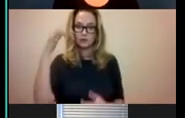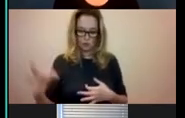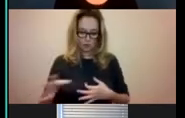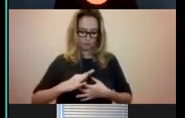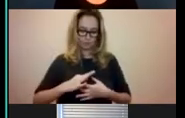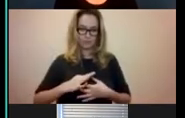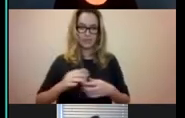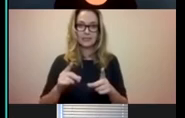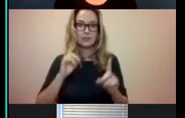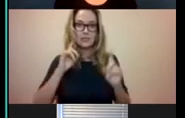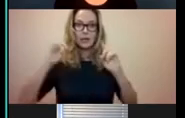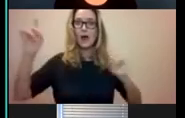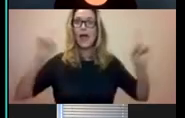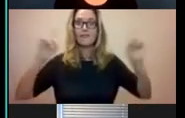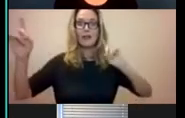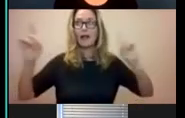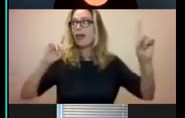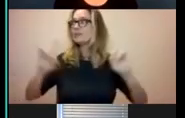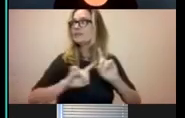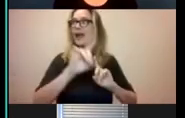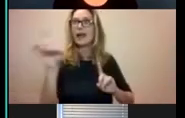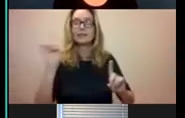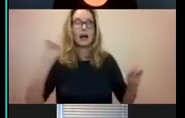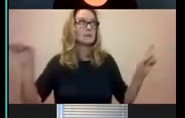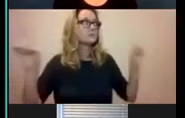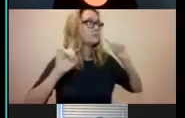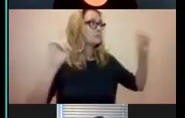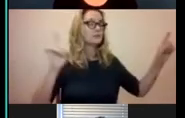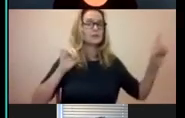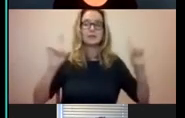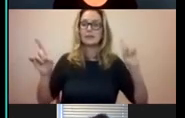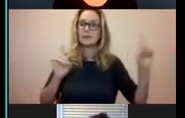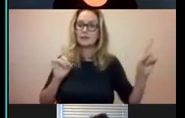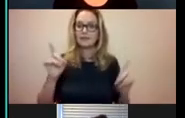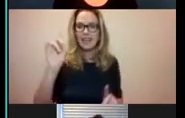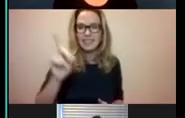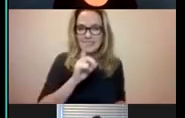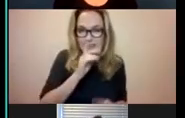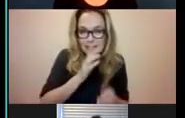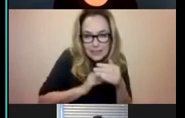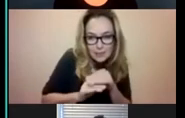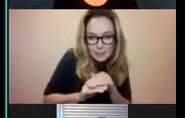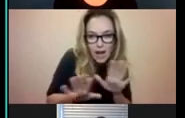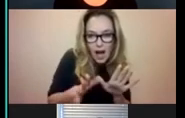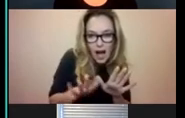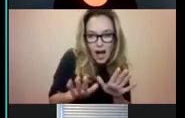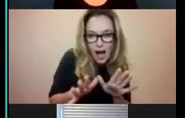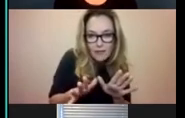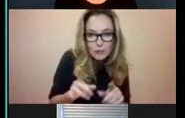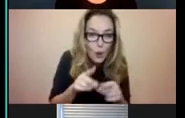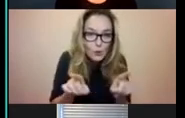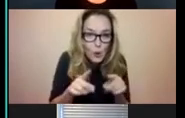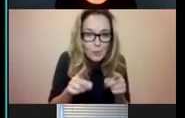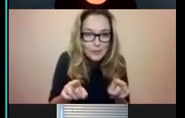geluiden de hele dag. En dan doe ik ook nog even stiekem. Dat weten ze hier niet. Dan doe ik nog af en toe ook nog even muziek luisteren.